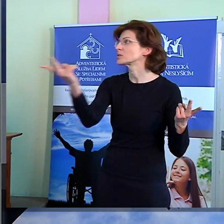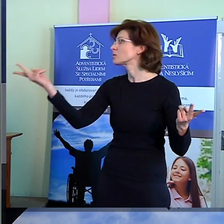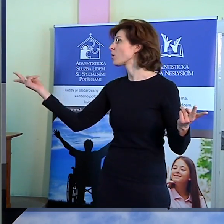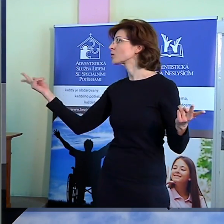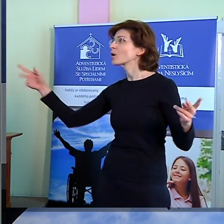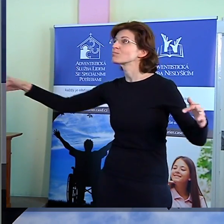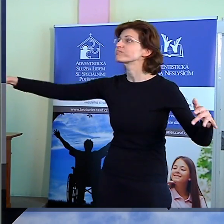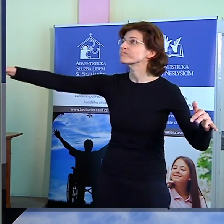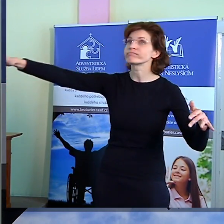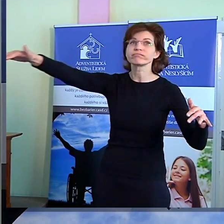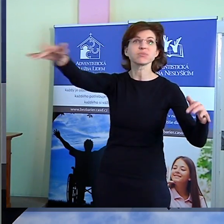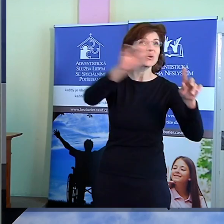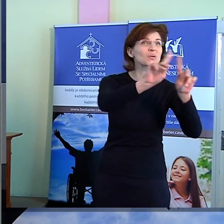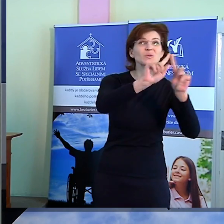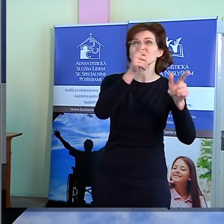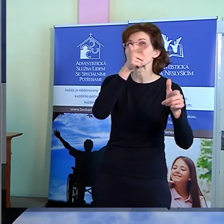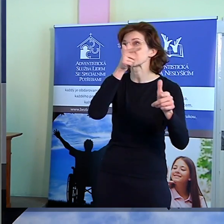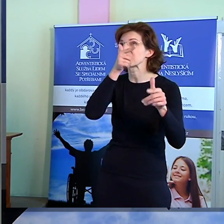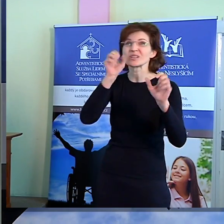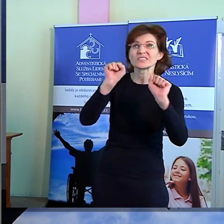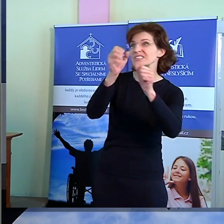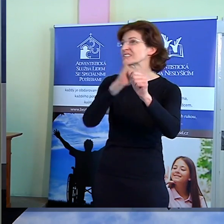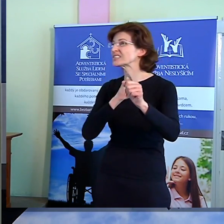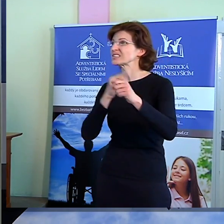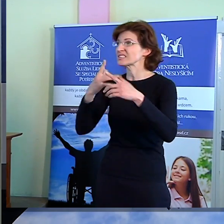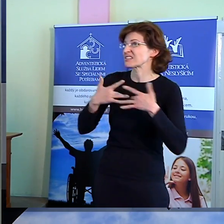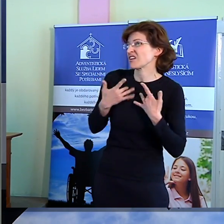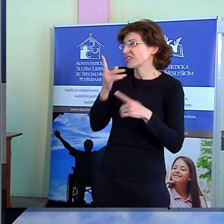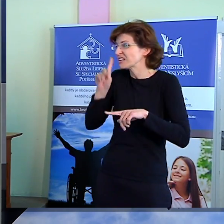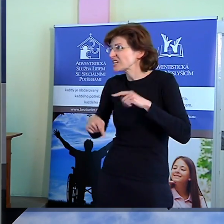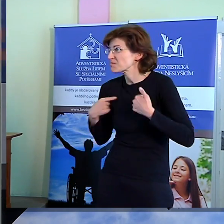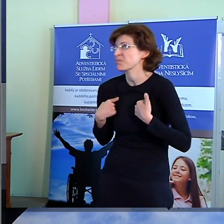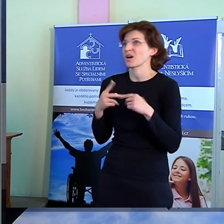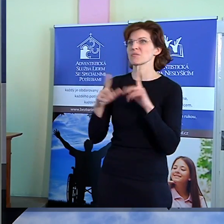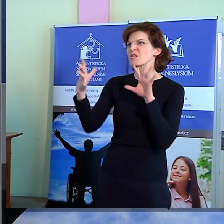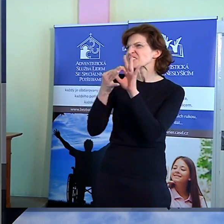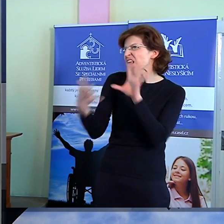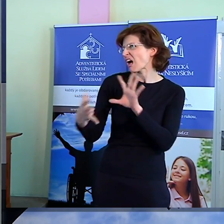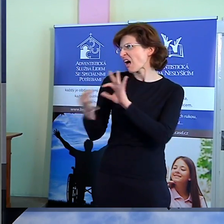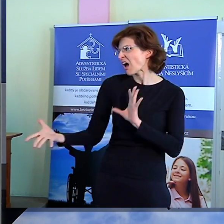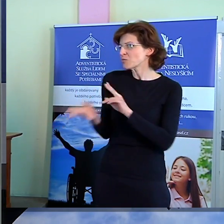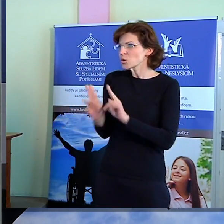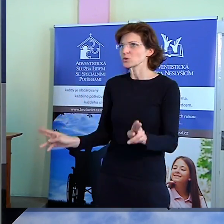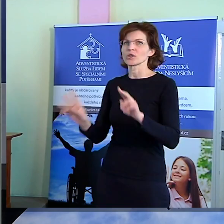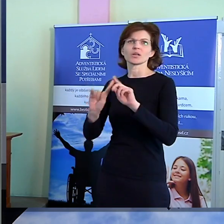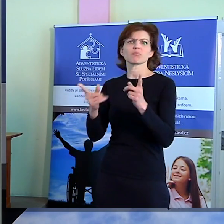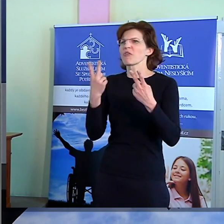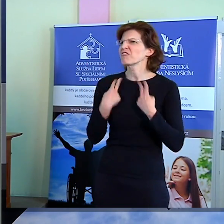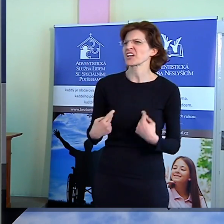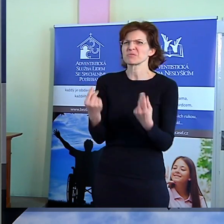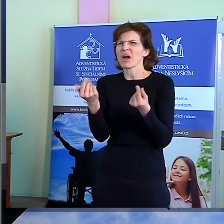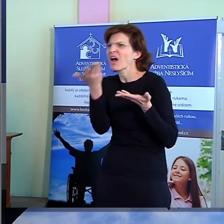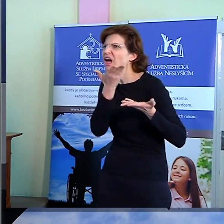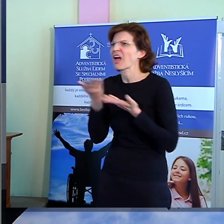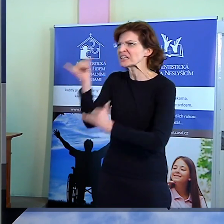stačí vnímat to, co nám třeba v životě nefunguje, ať je to zdravý, ať jsou to vztahové věci, ať jsou to finanční,